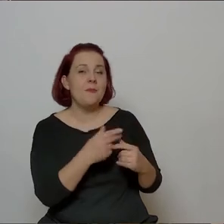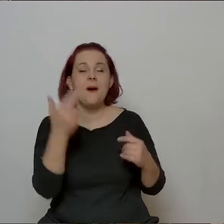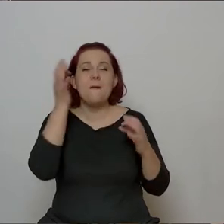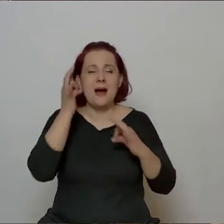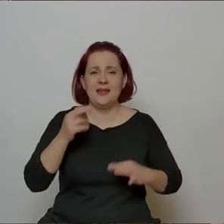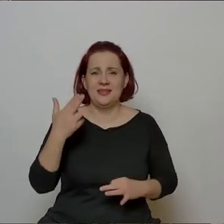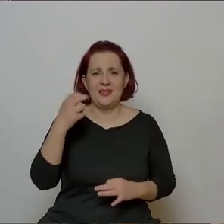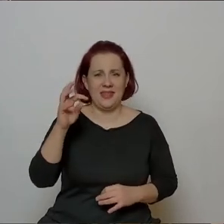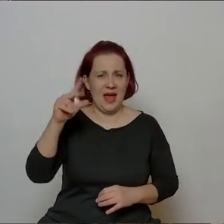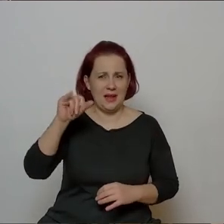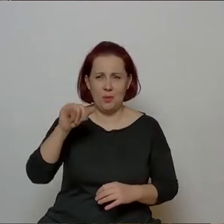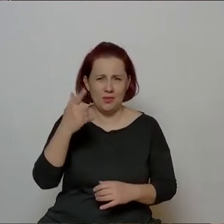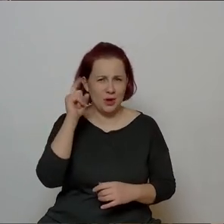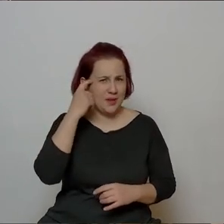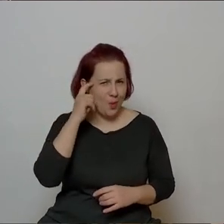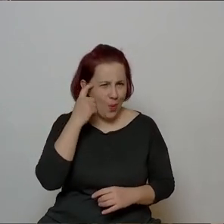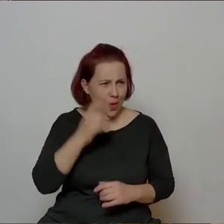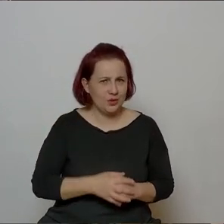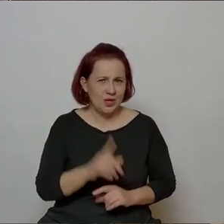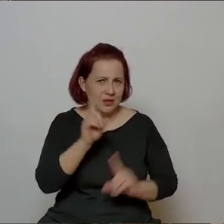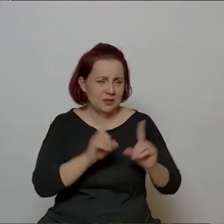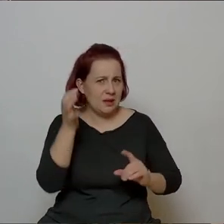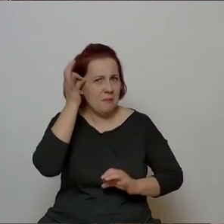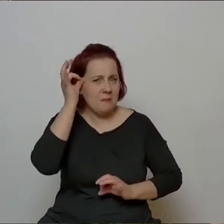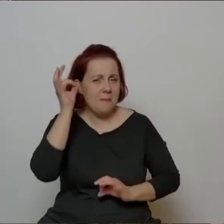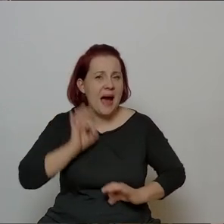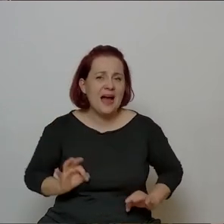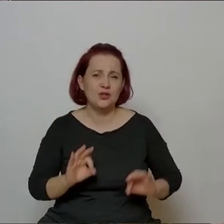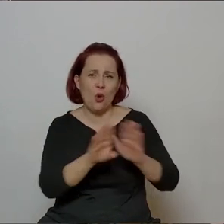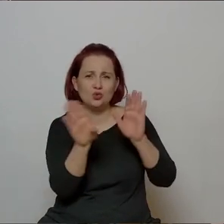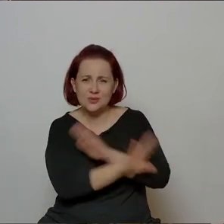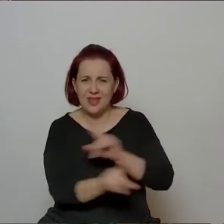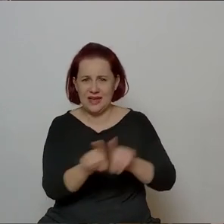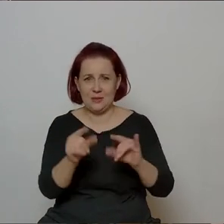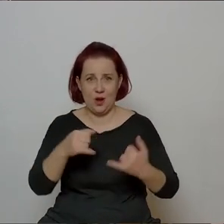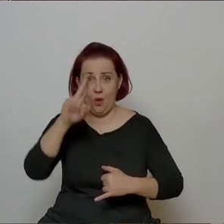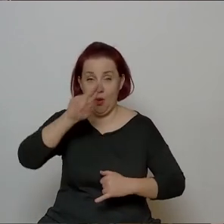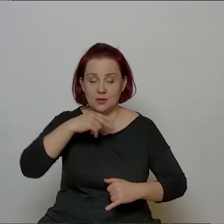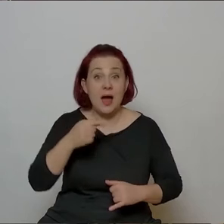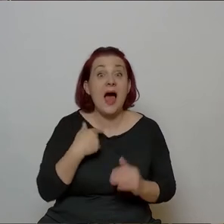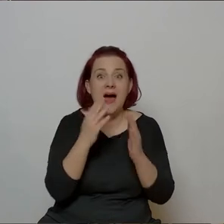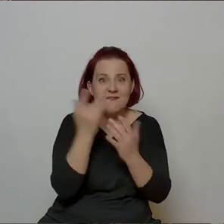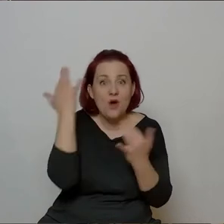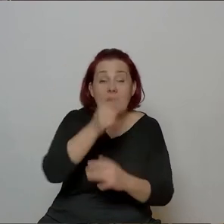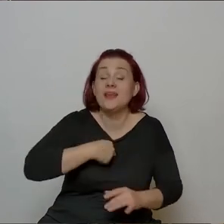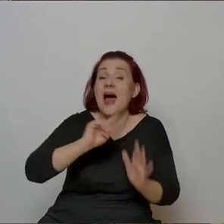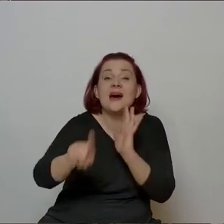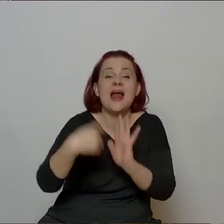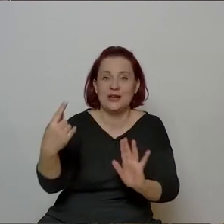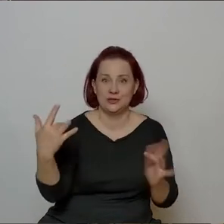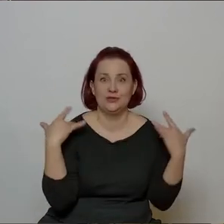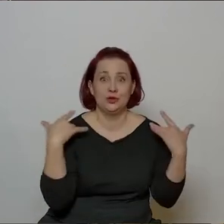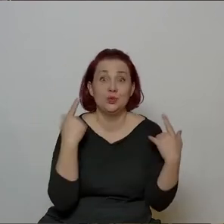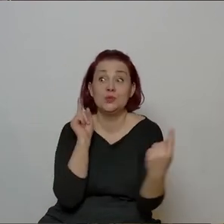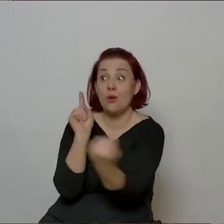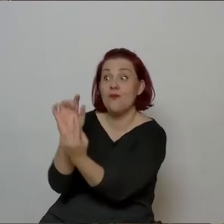zaniepokoiła, pani już przed tym mówiła, że właśnie też czasem jest pani odrzucana, tak jak ojciec był odrzucany. Proszę sobie wyobrazić, ja raz tylko w życiu spotkałam pani